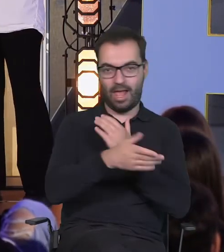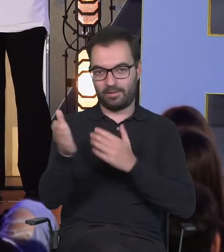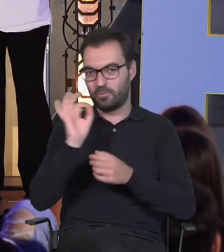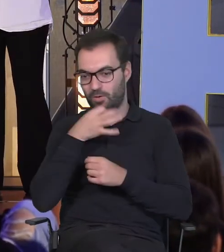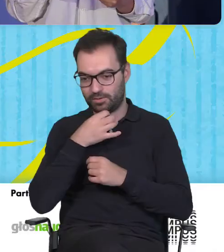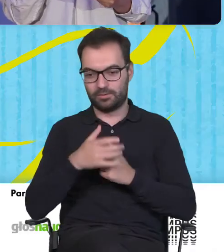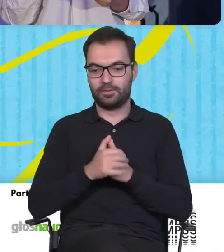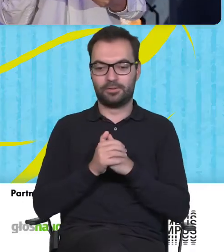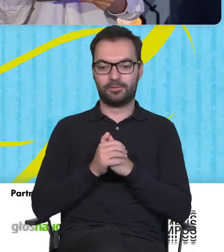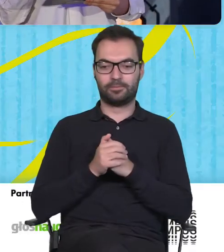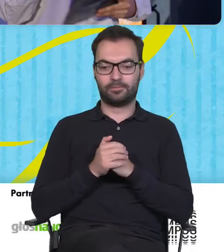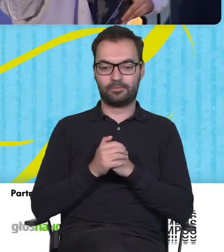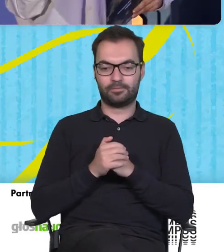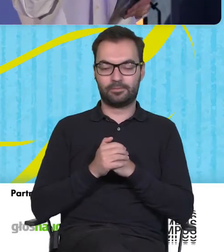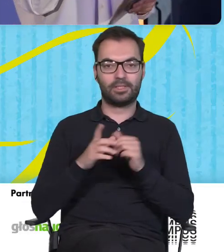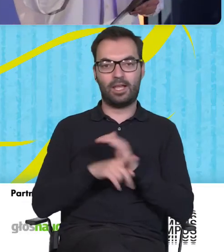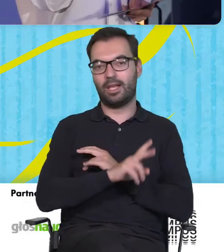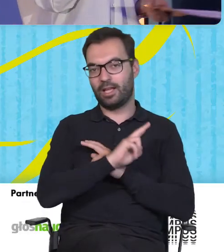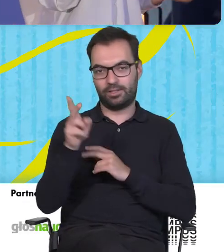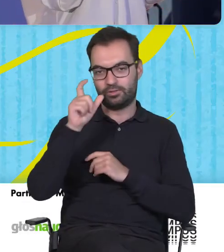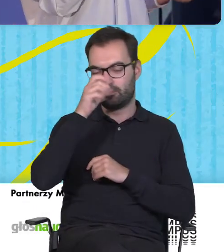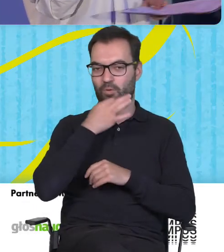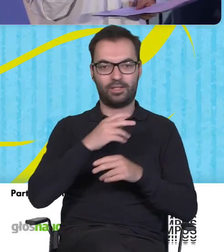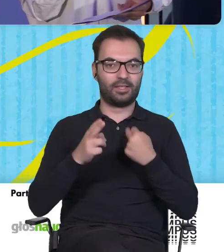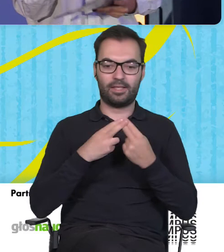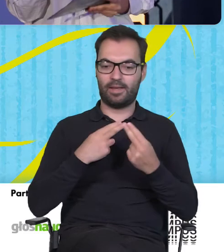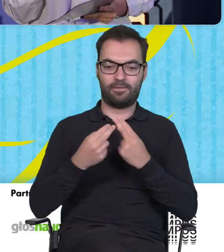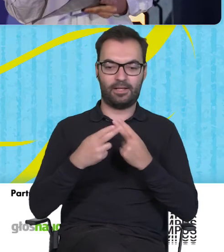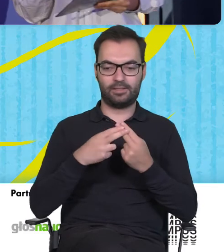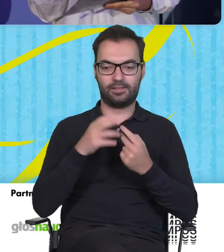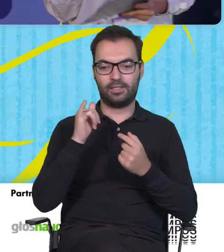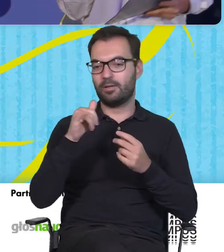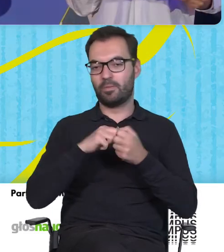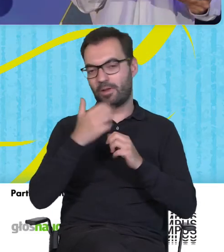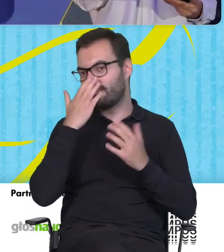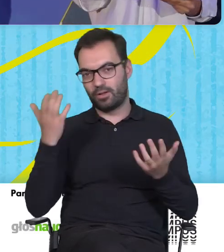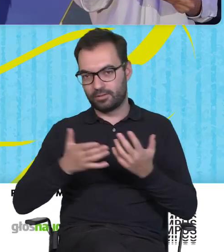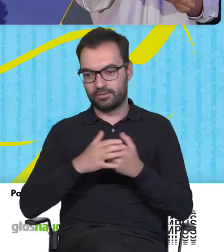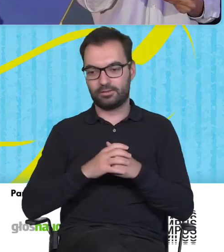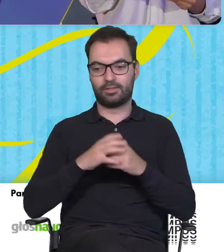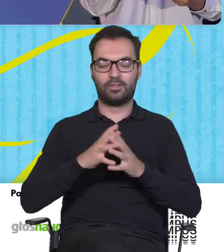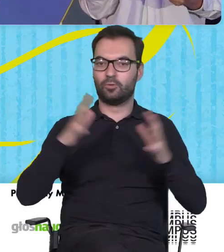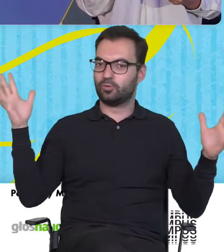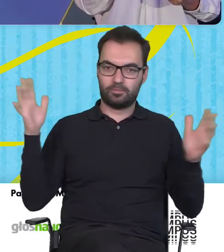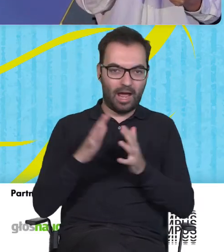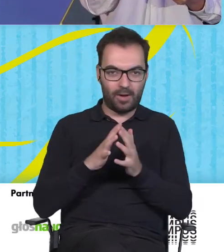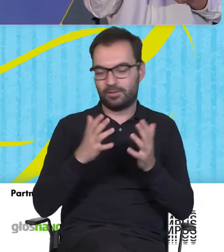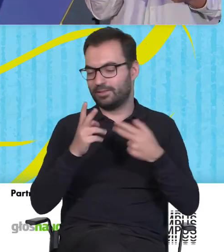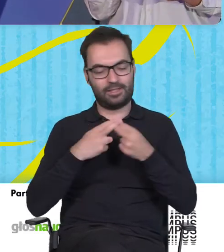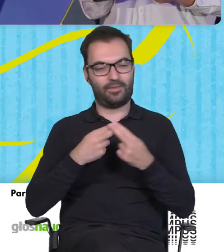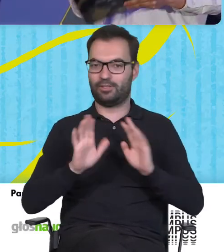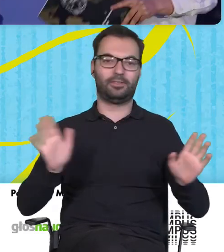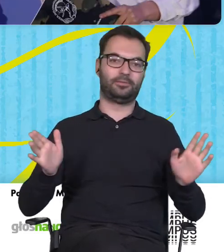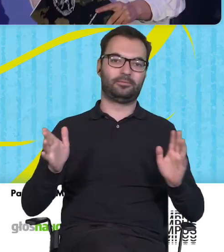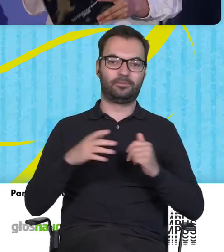nas, dla naszych rówieśników. Jest dla każdego młodego człowieka niezależnie od skali jego problemu, jak duży on jest, czy jest duży, czy jest mały.